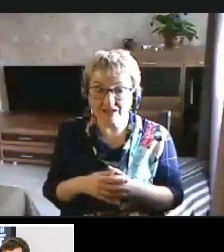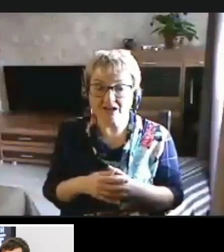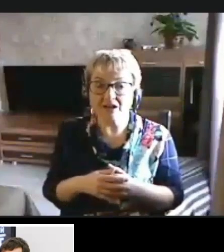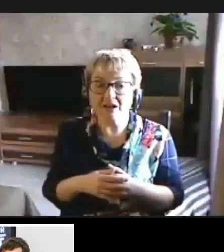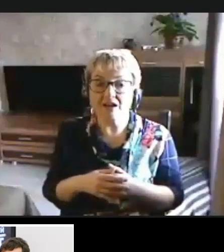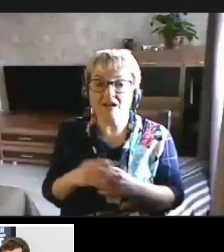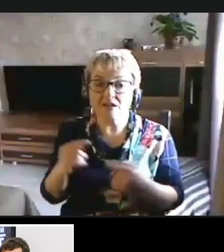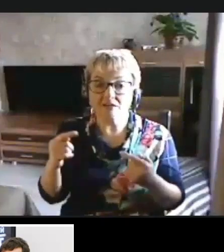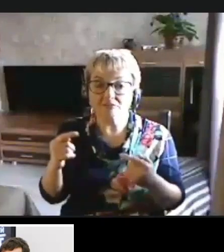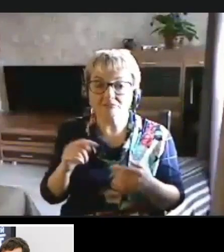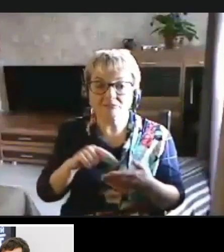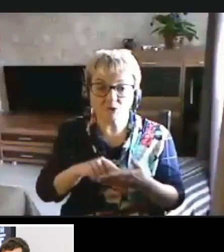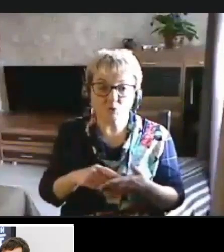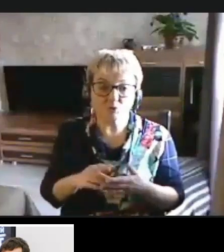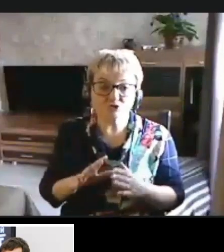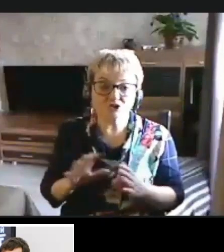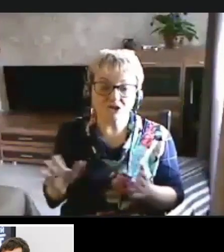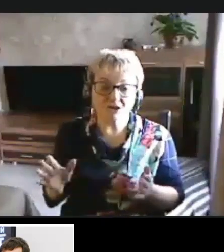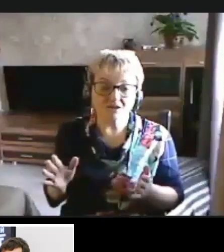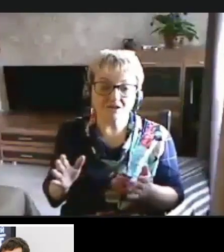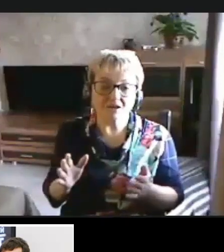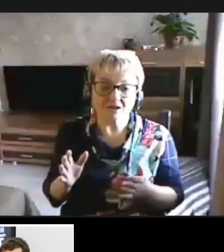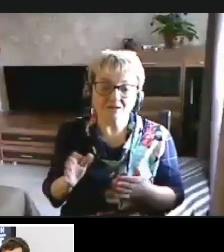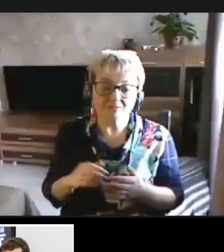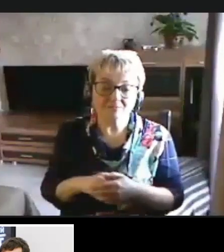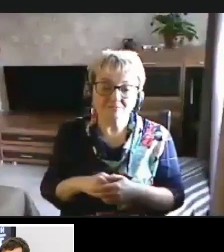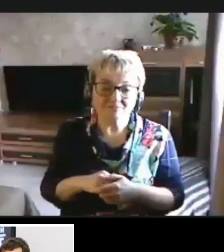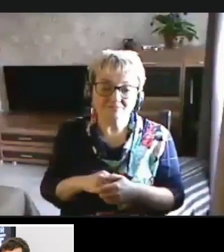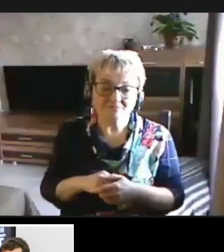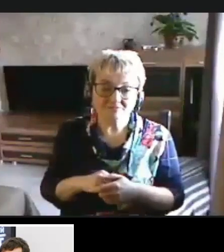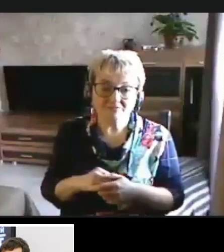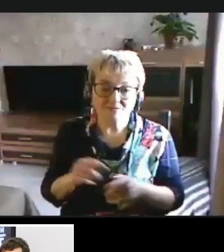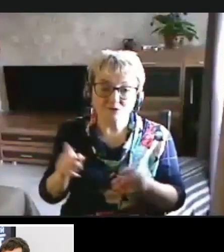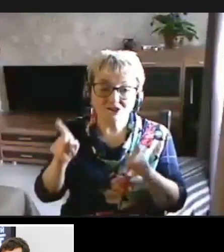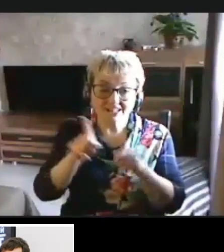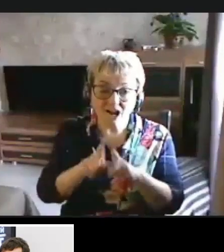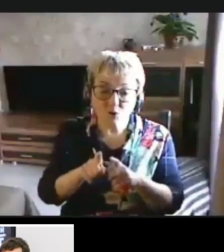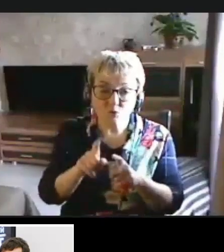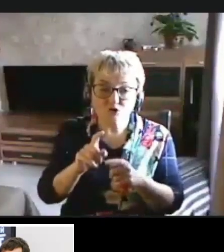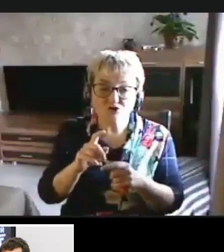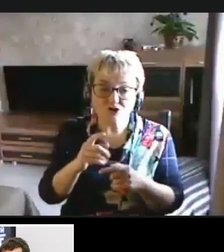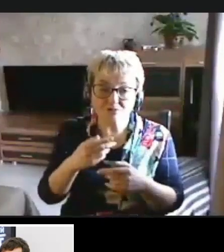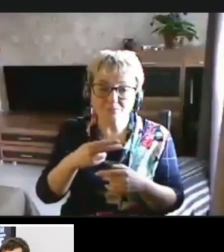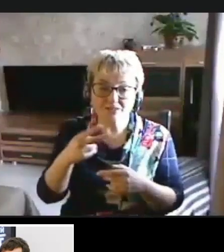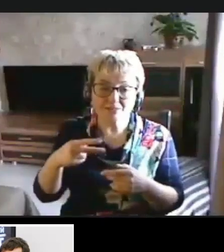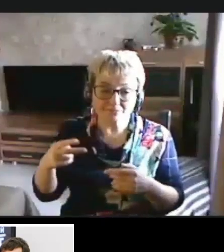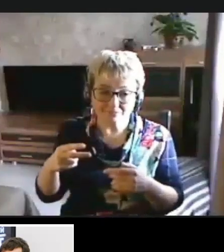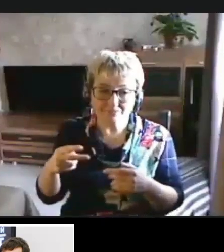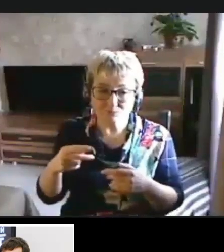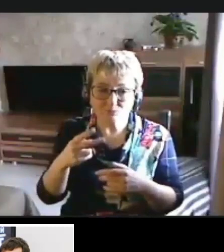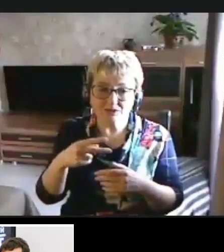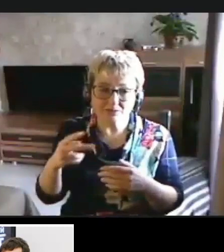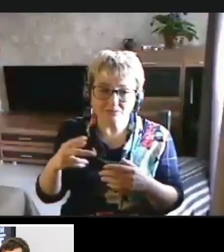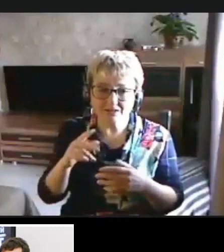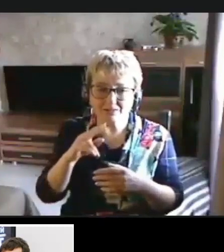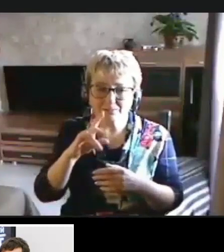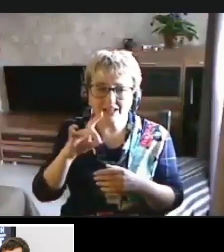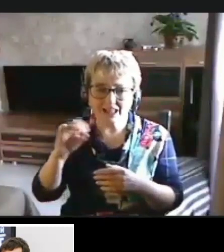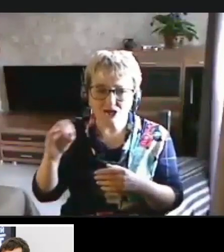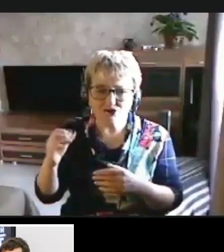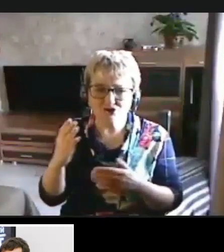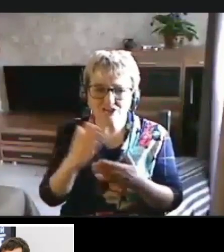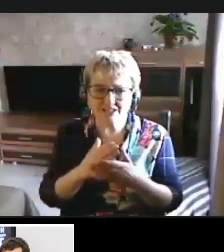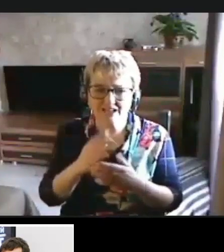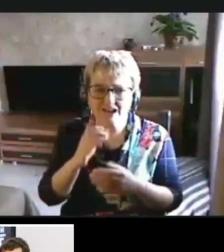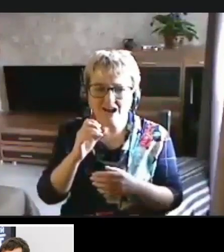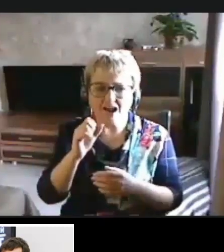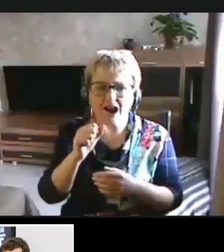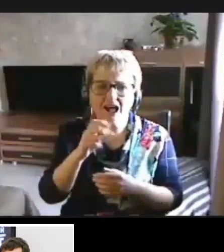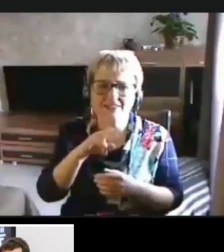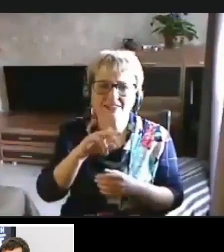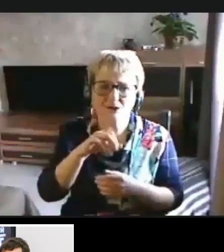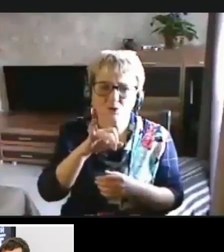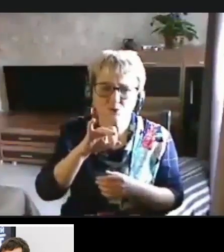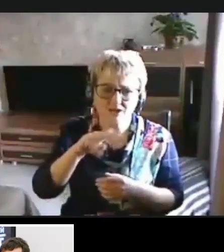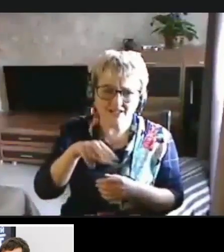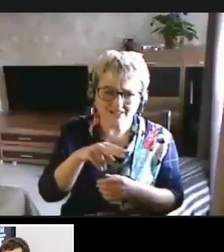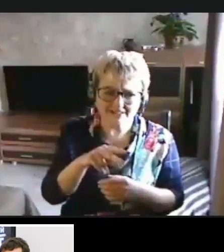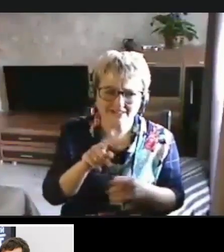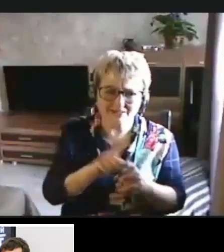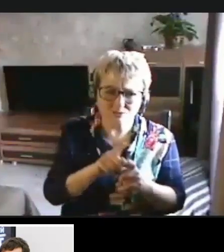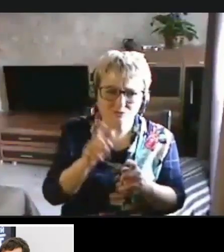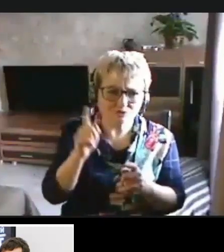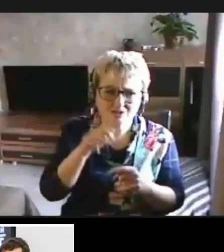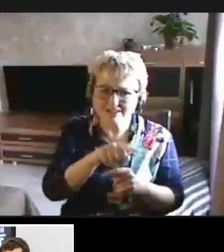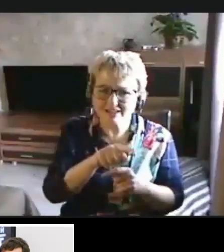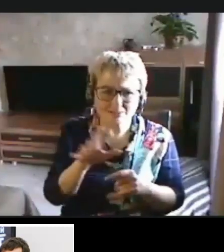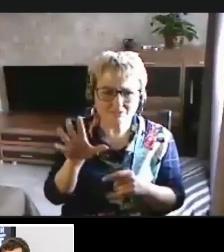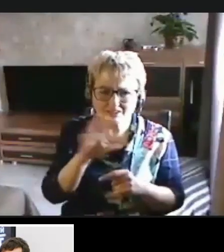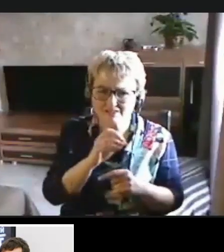Точка. и такой же примерно перечень магазинов и приложений есть под Android, и там тоже не все